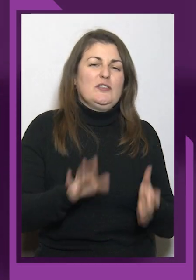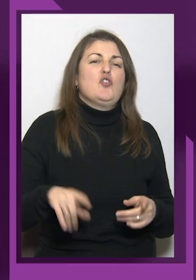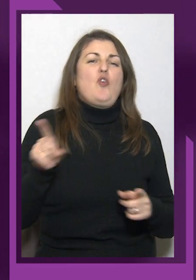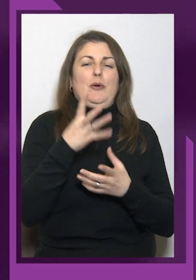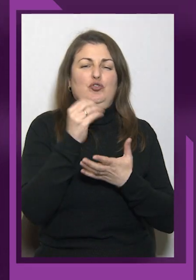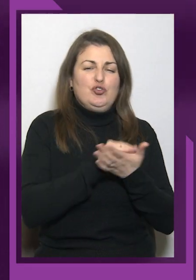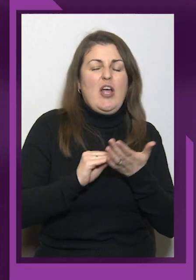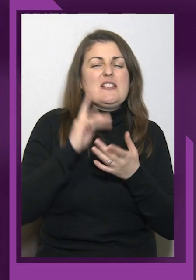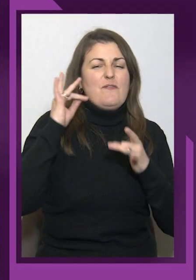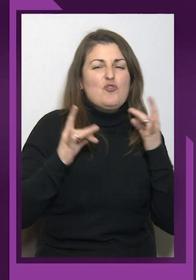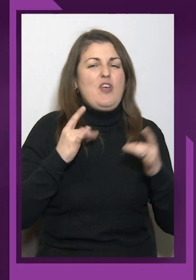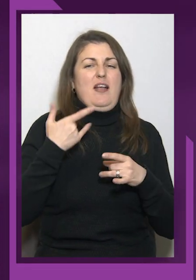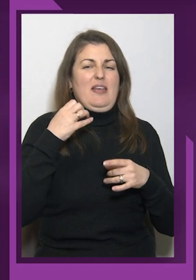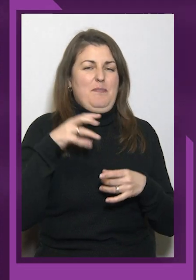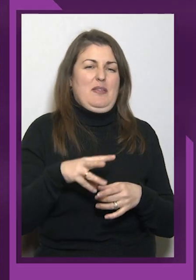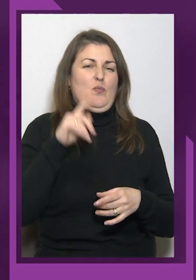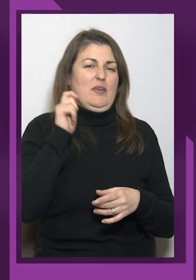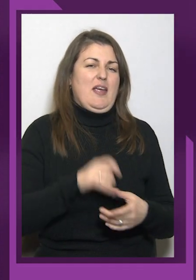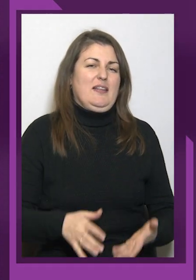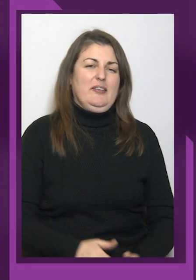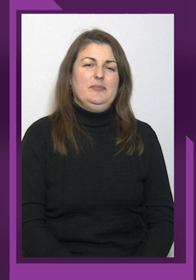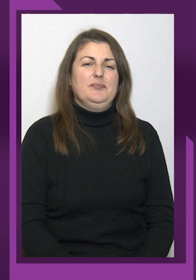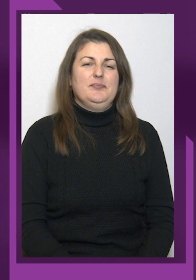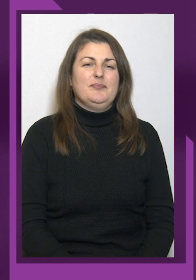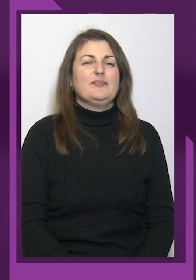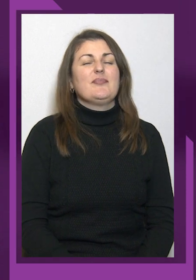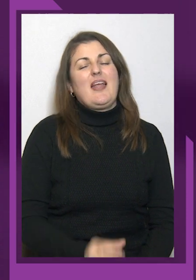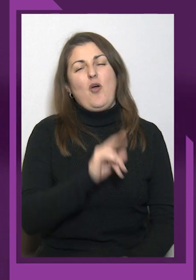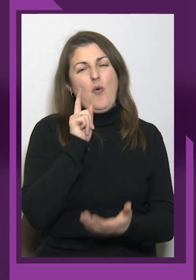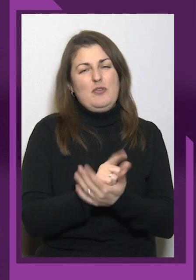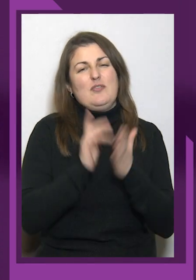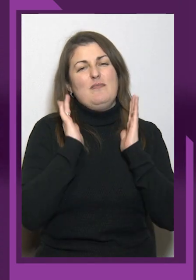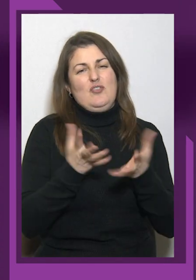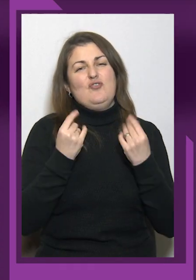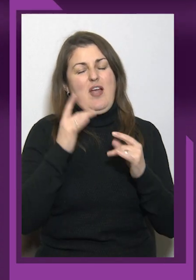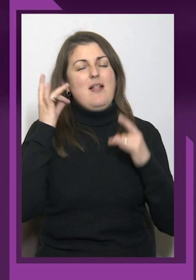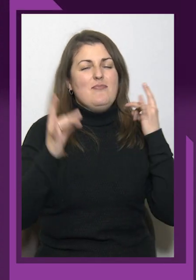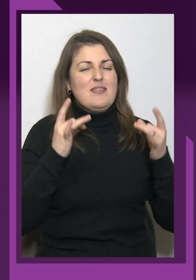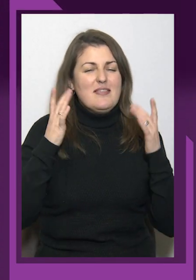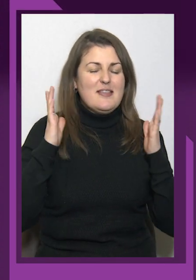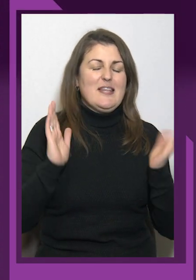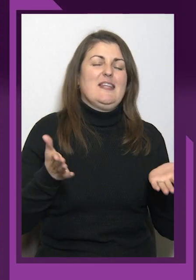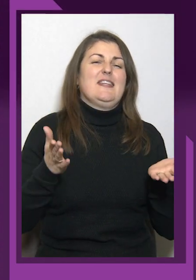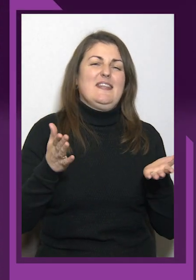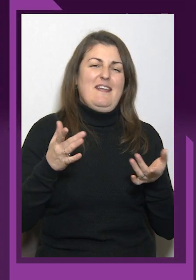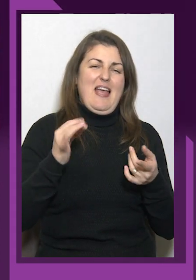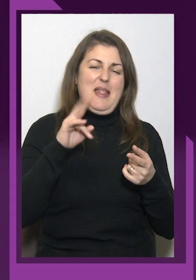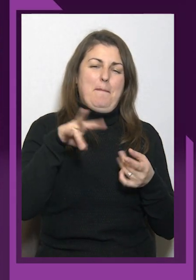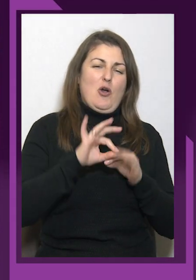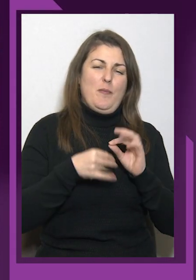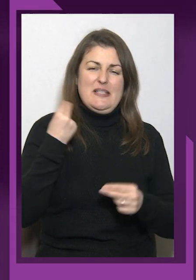І обов'язково буде ще лунатий і на паралімпійських іграх ми чекаємо і Париж 2024,